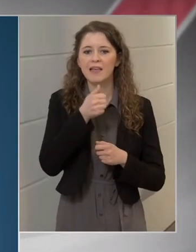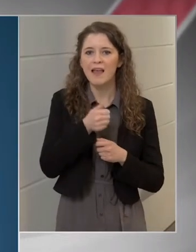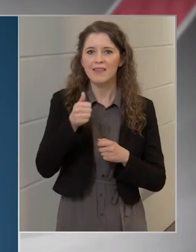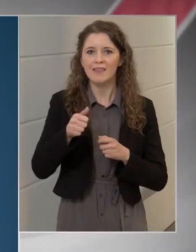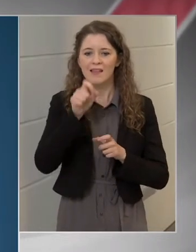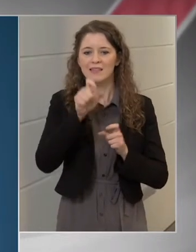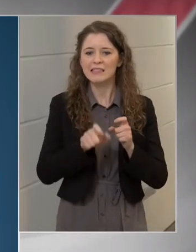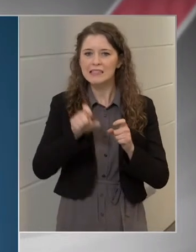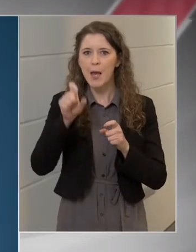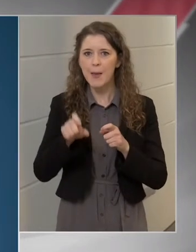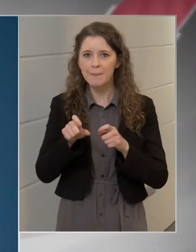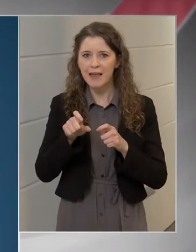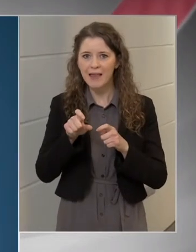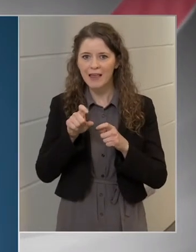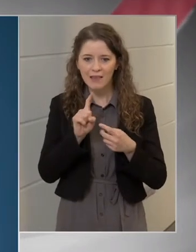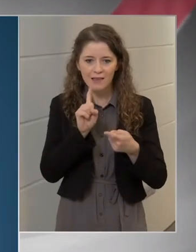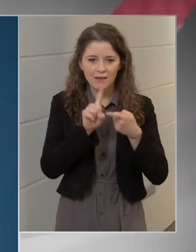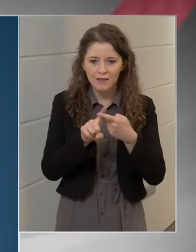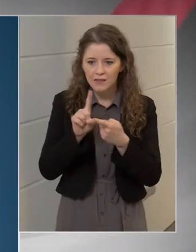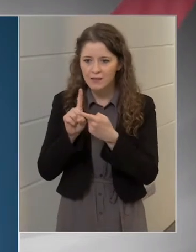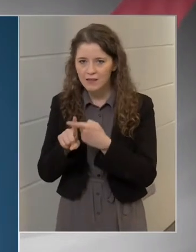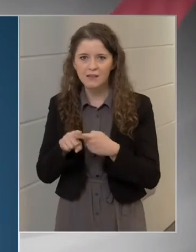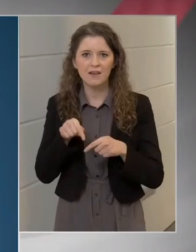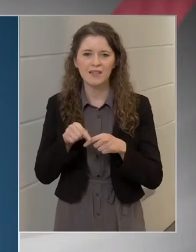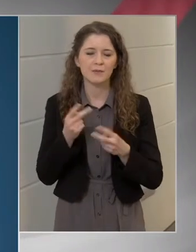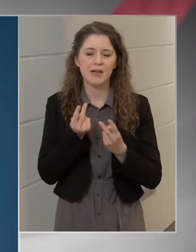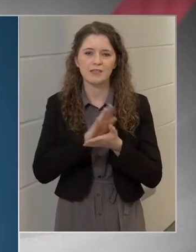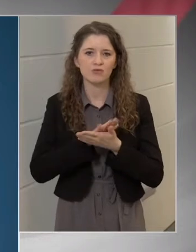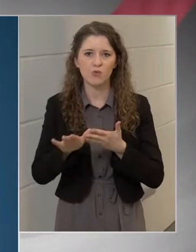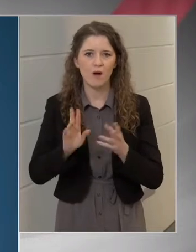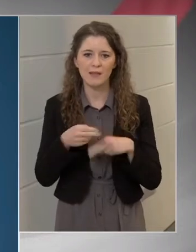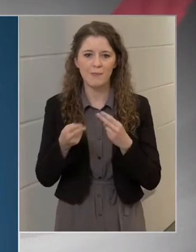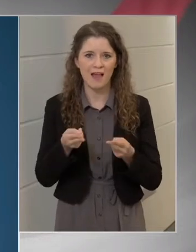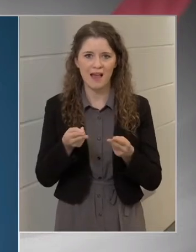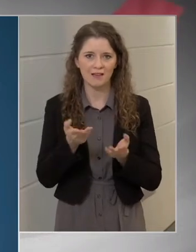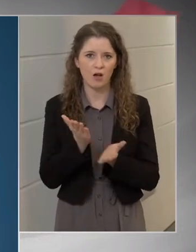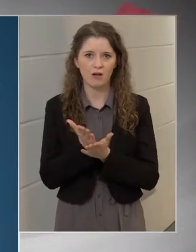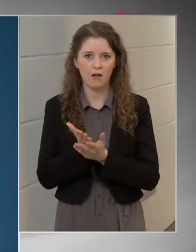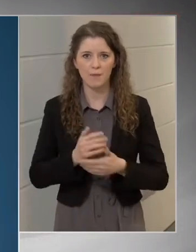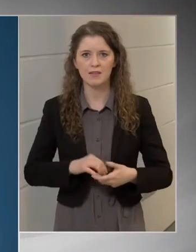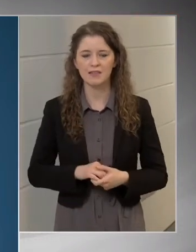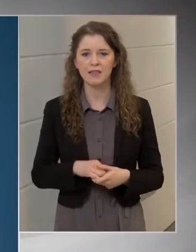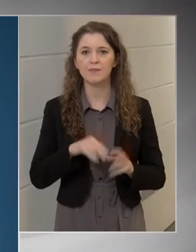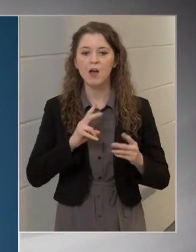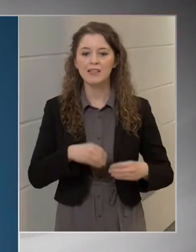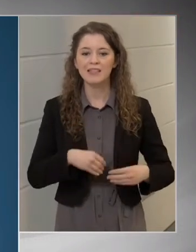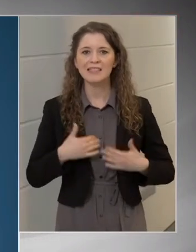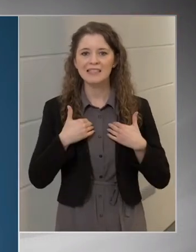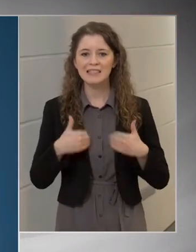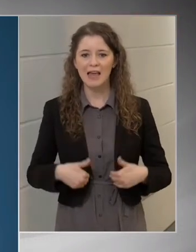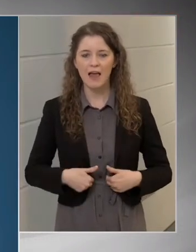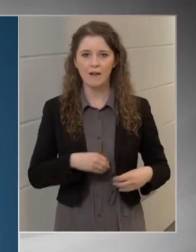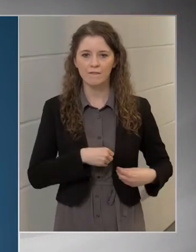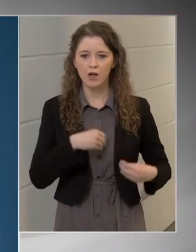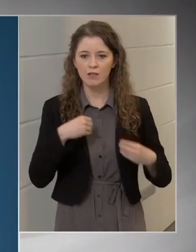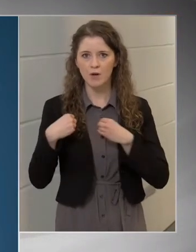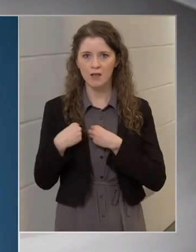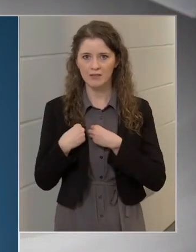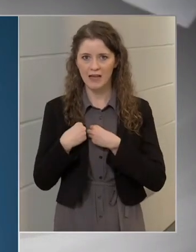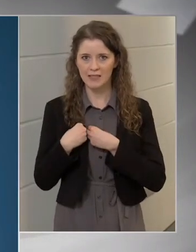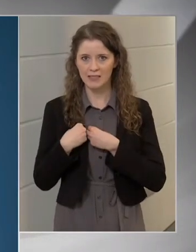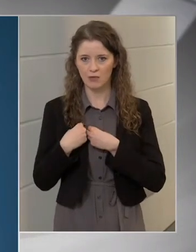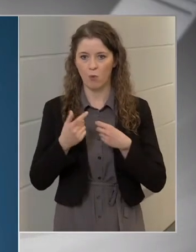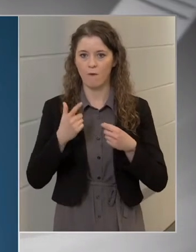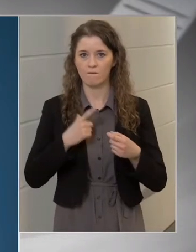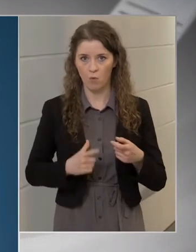sohasem alkalmazható. A szervtransplantáción átesett betegek mindenképpen